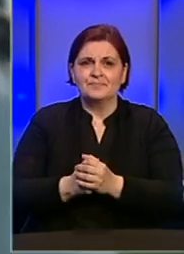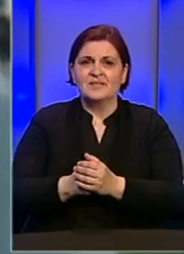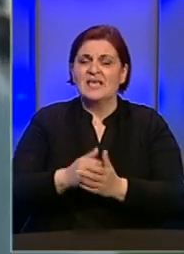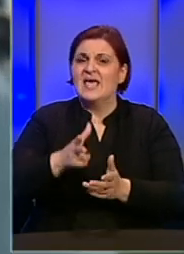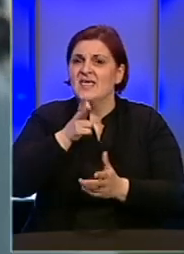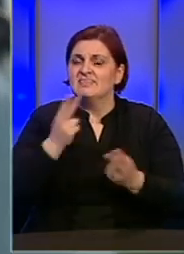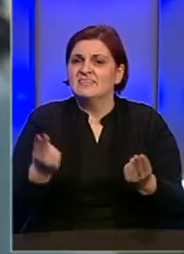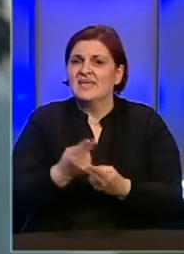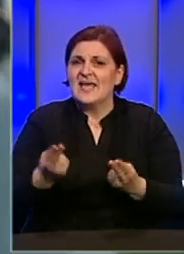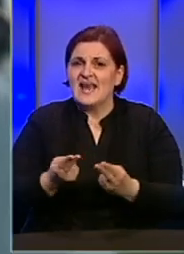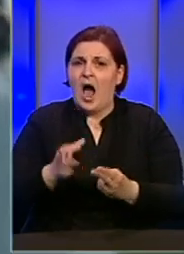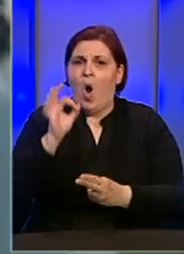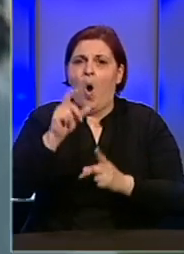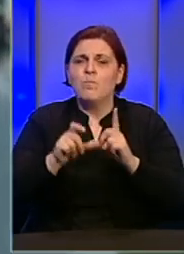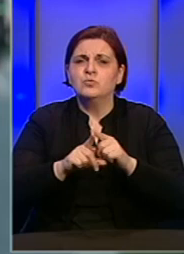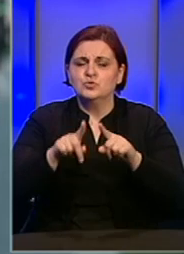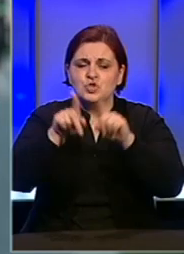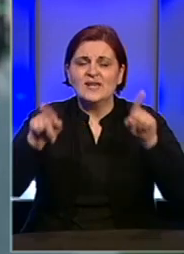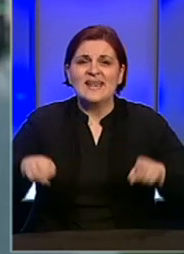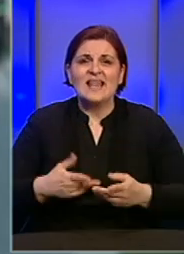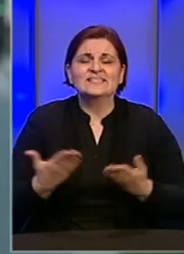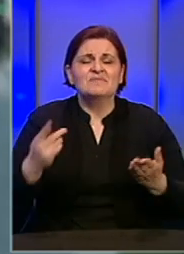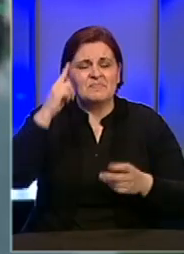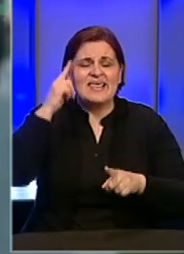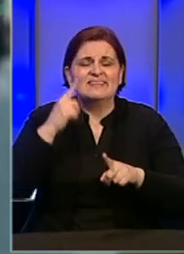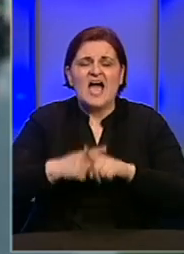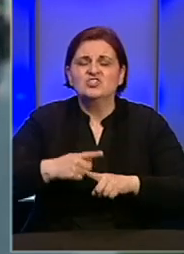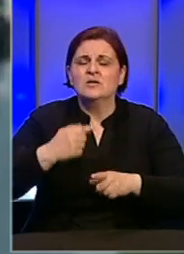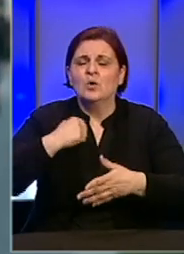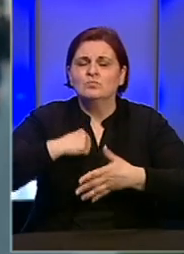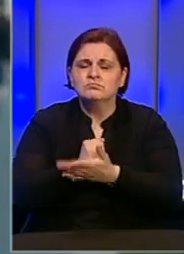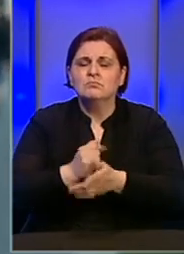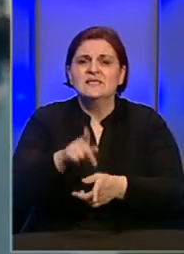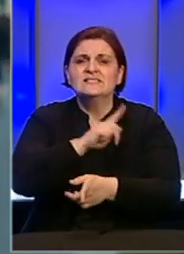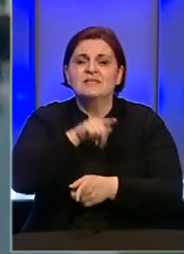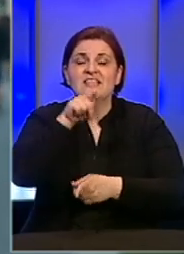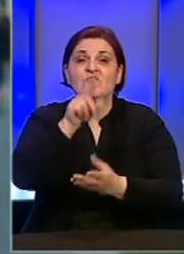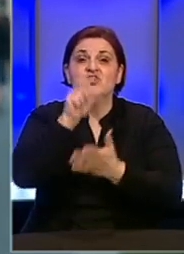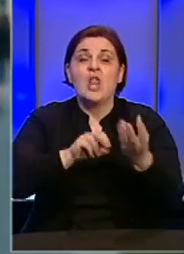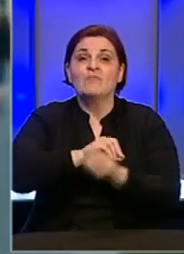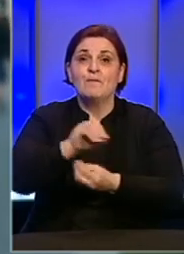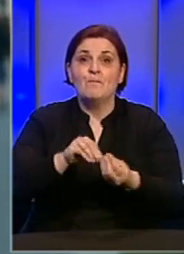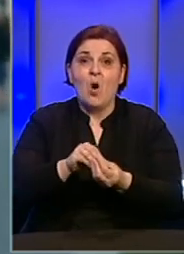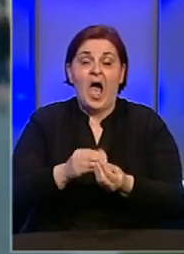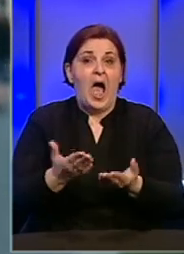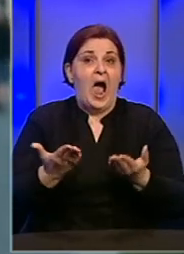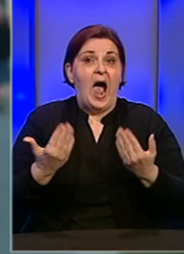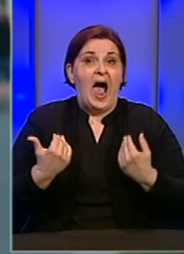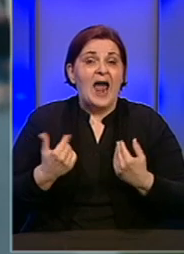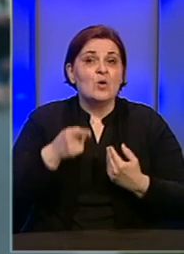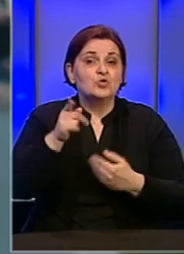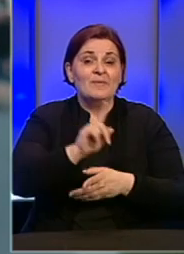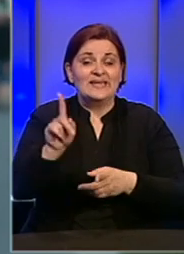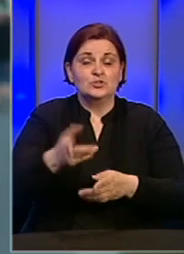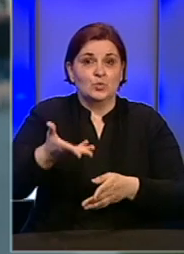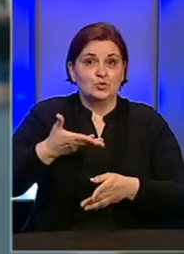tražile obdukcijni nalaz kako bi znale koji je zapravo tačan uzrok smrti njihovih članova porodice, ali ga zapravo uopšte